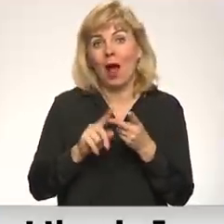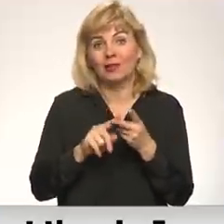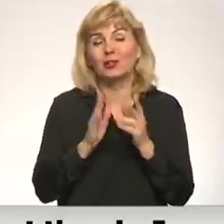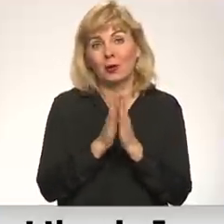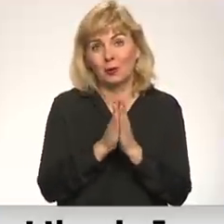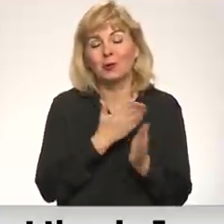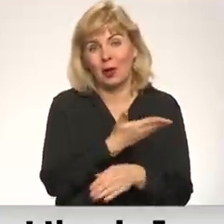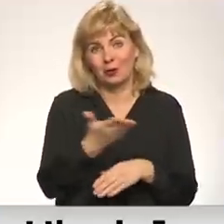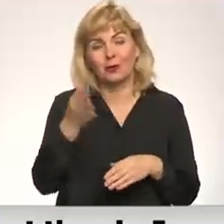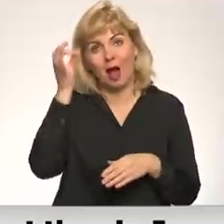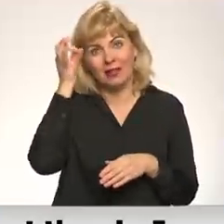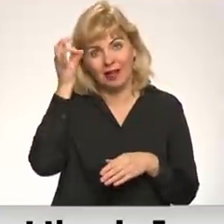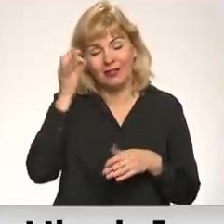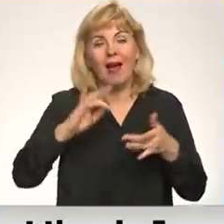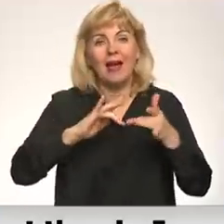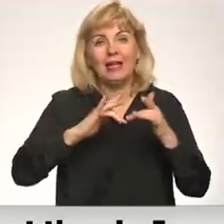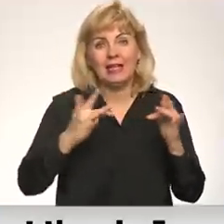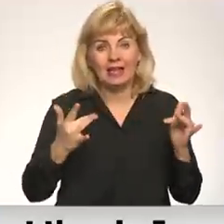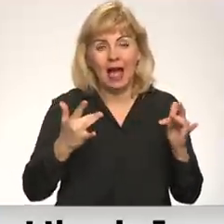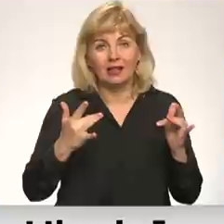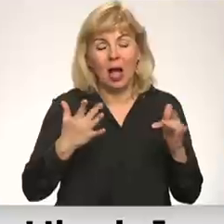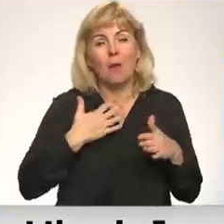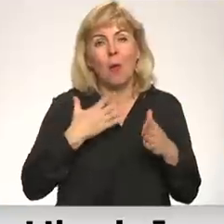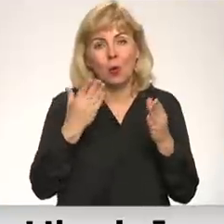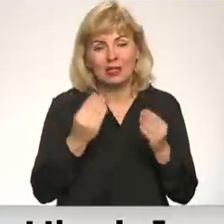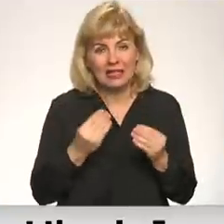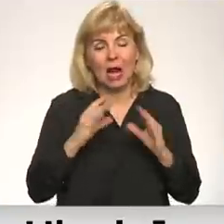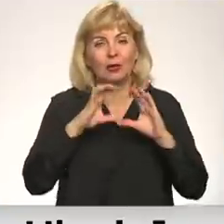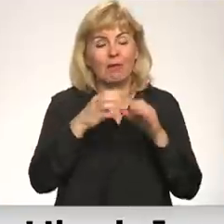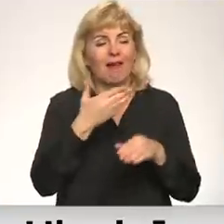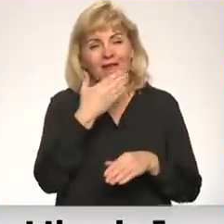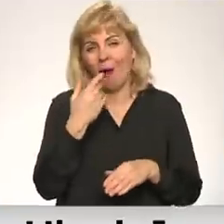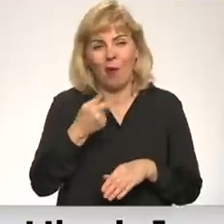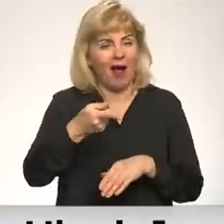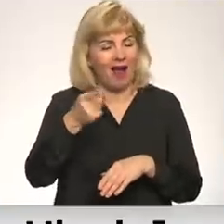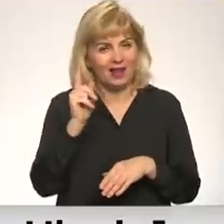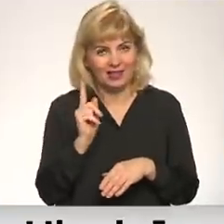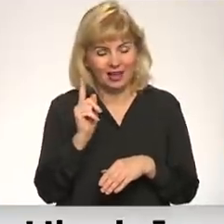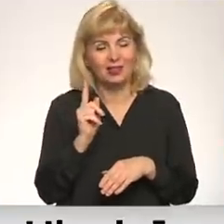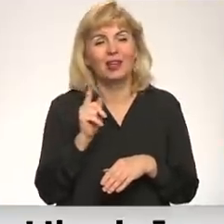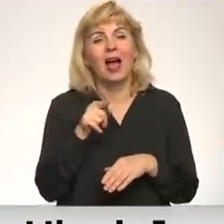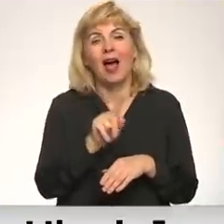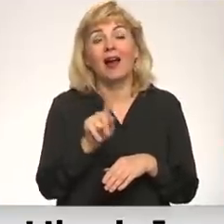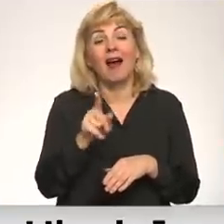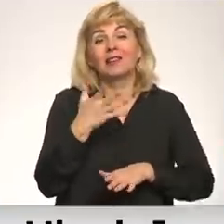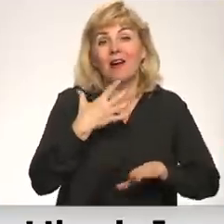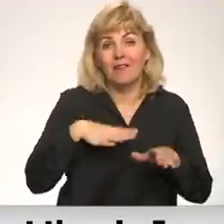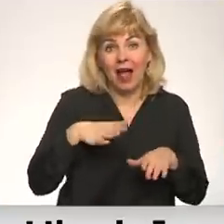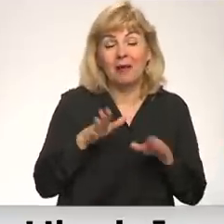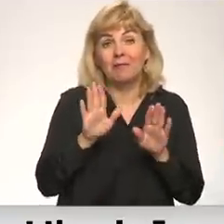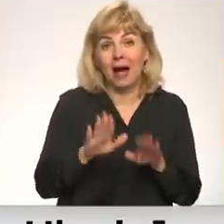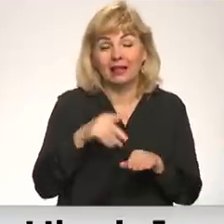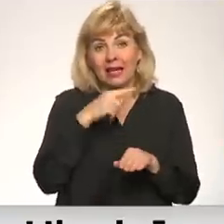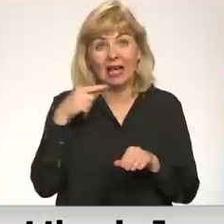lūdzu, atcerēsimies par to, ka internetu mūsdienu pasaulē neviens nav aizliedzis. Līdz ar to, tie, kas vēlās palikt